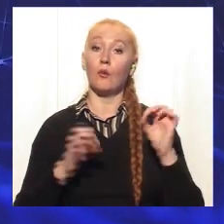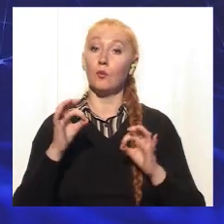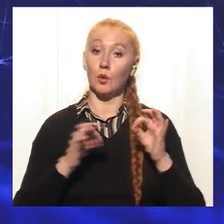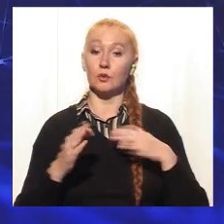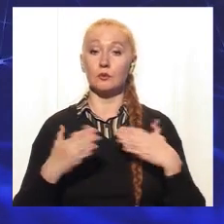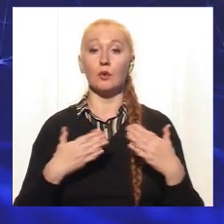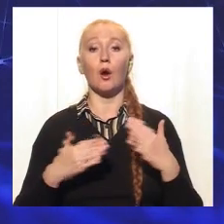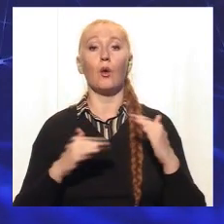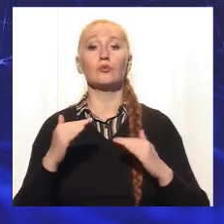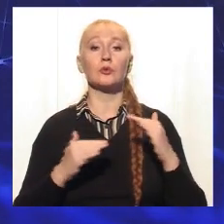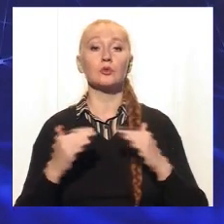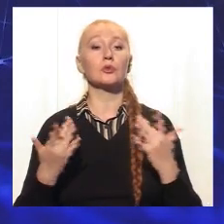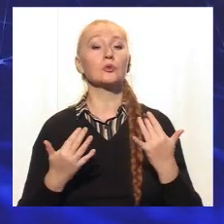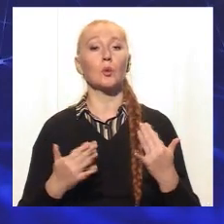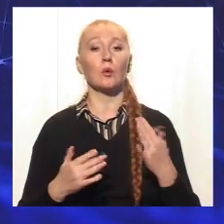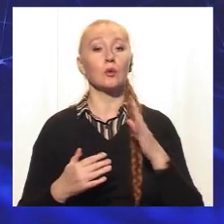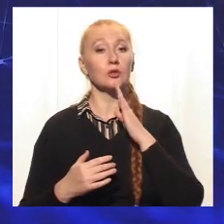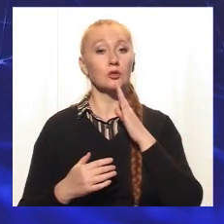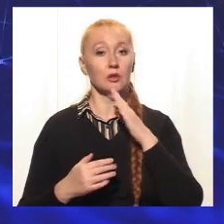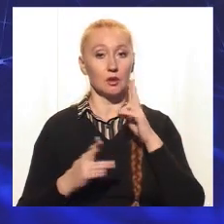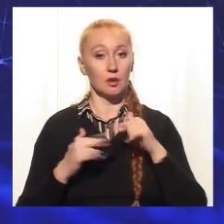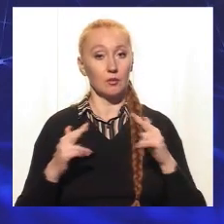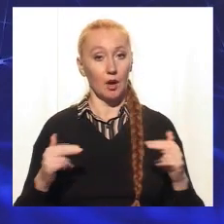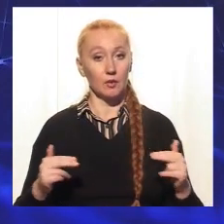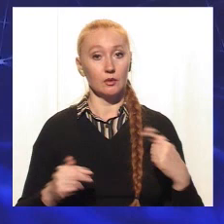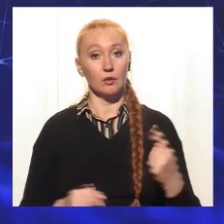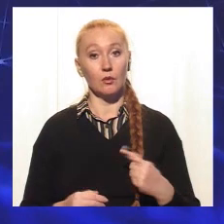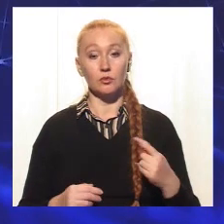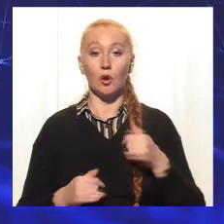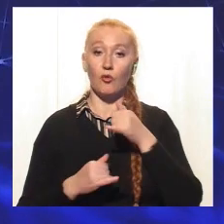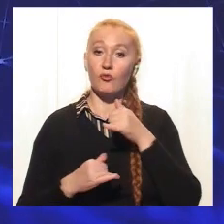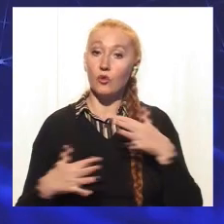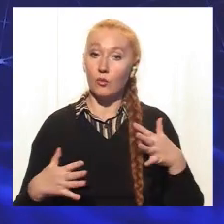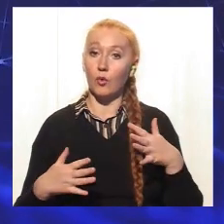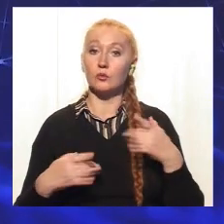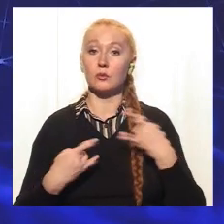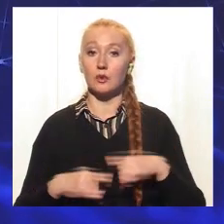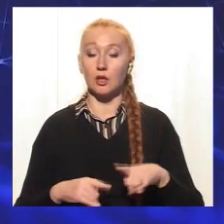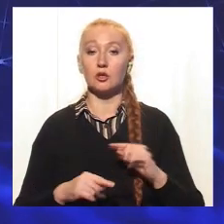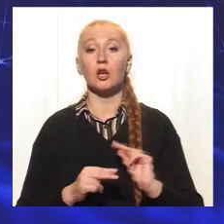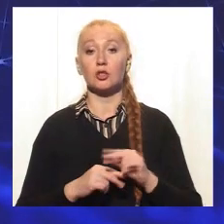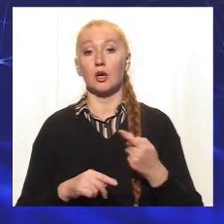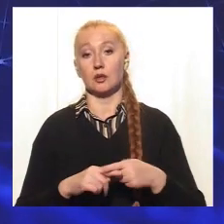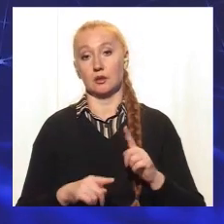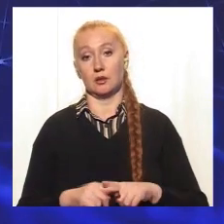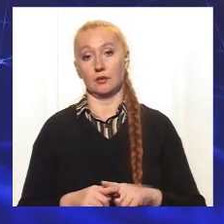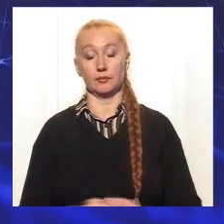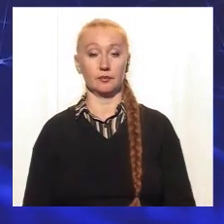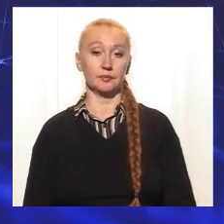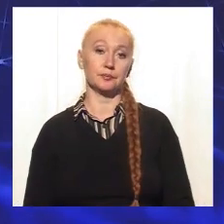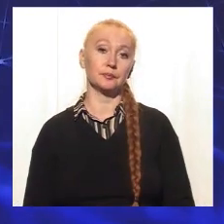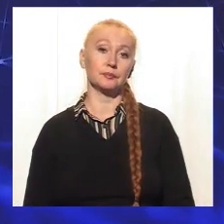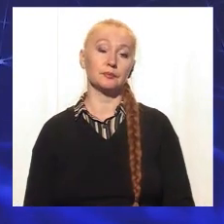співвідношенні, скільки жінок Дніпропетровщини не може мати дітей саме через це? Смотрите,